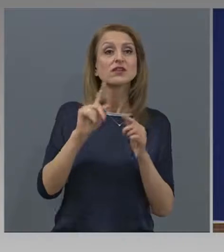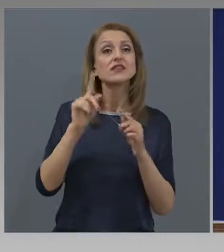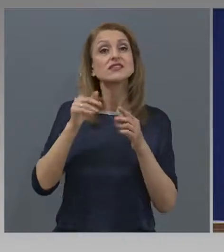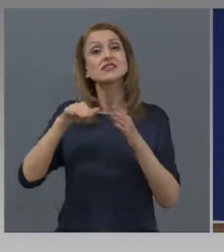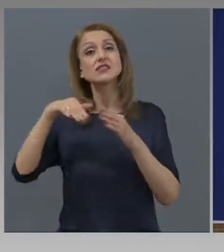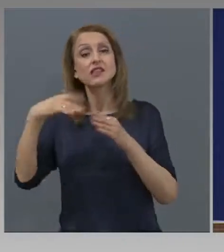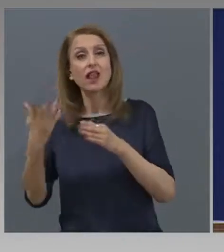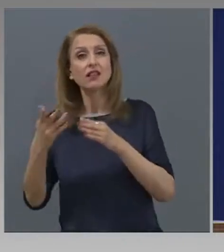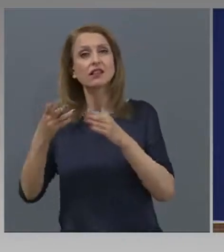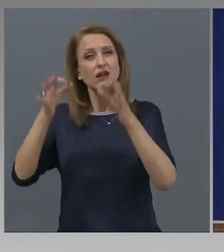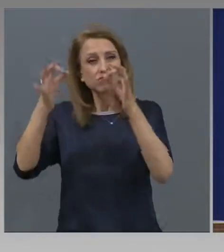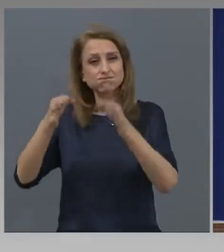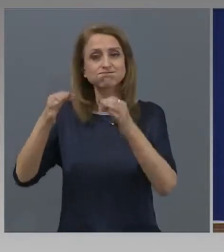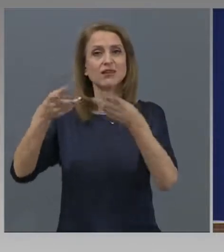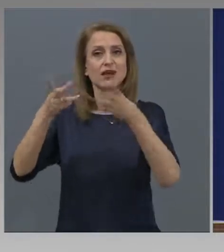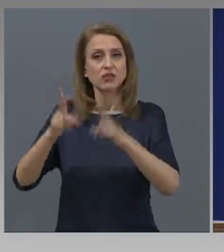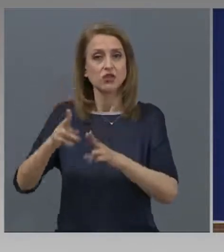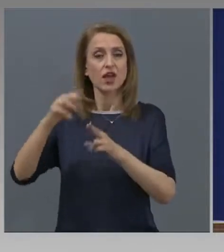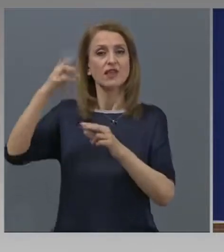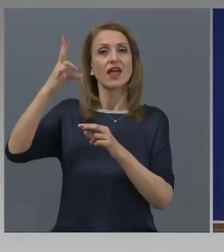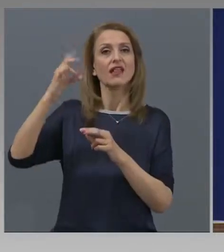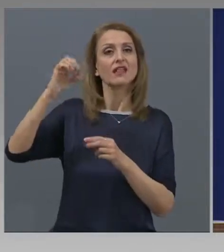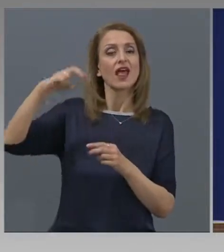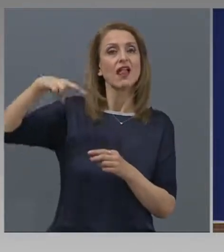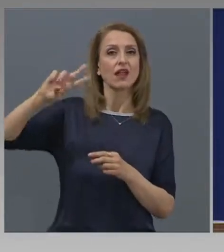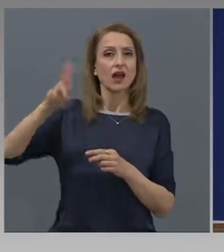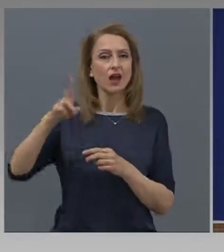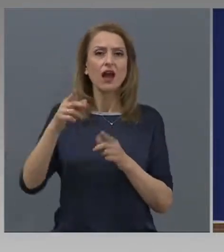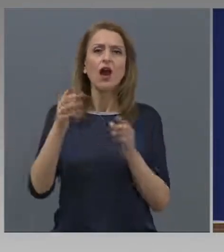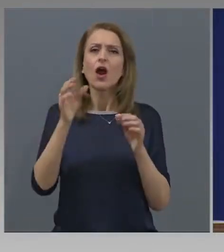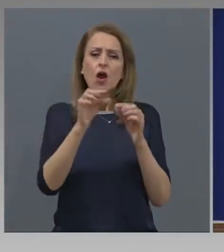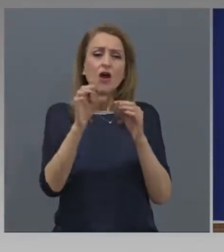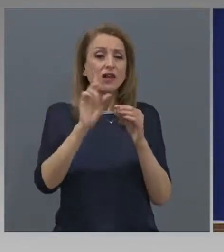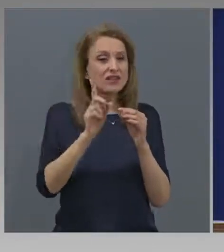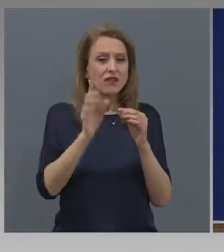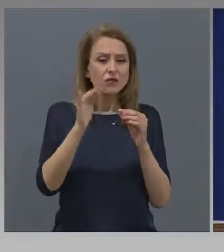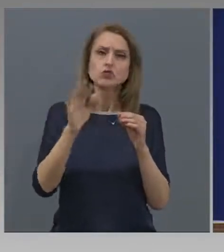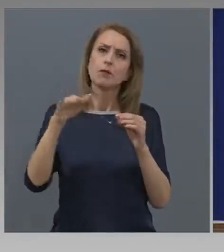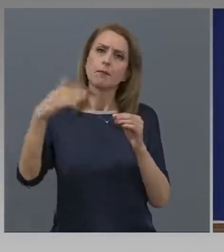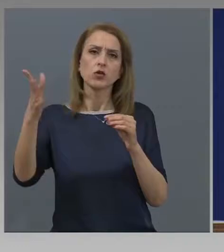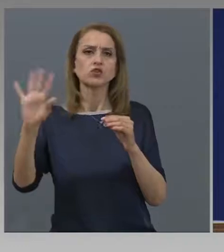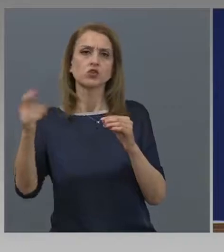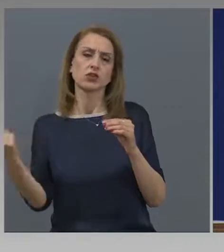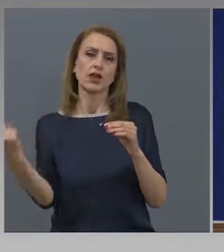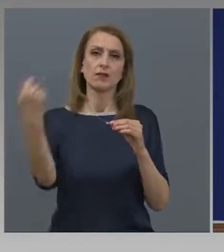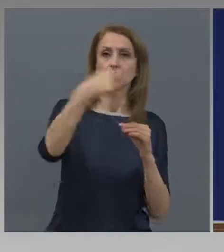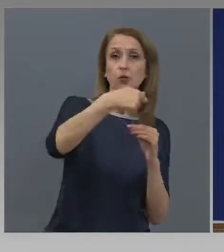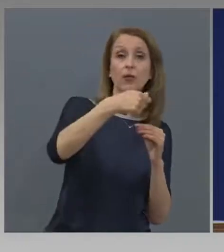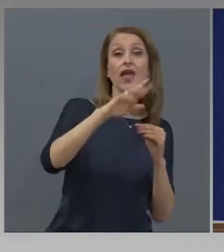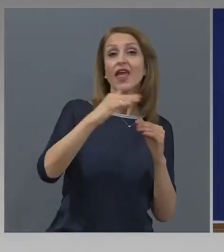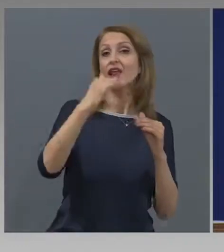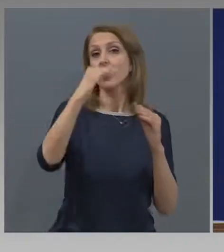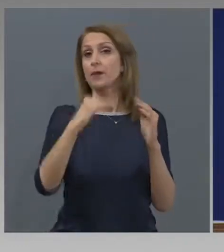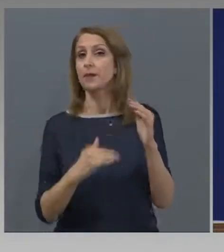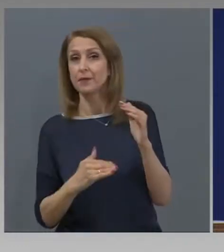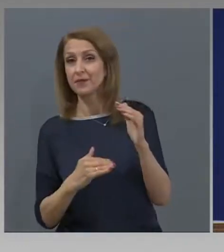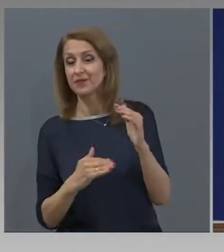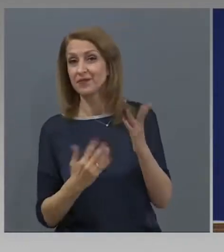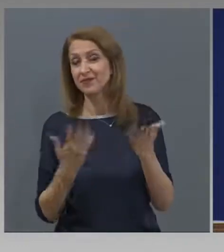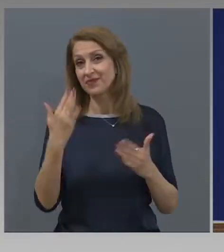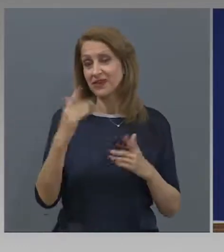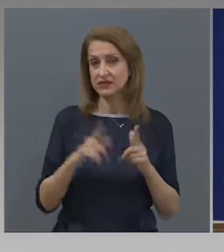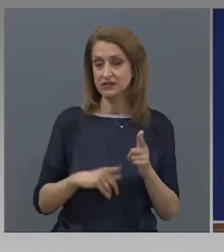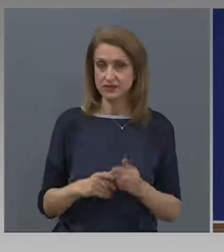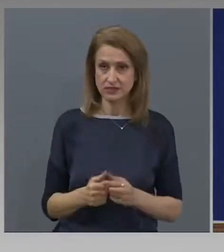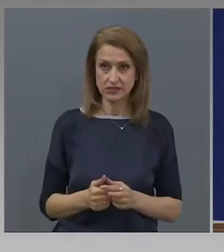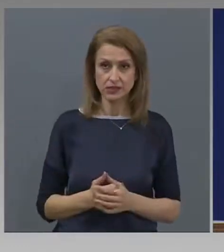съответно на телки на НЕЛК, съответно ще им бъде или додадено, или пък ще им бъде приспаднато. Господи Сачева, бе ги нас един